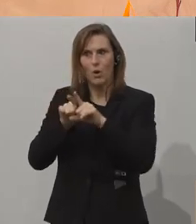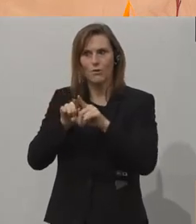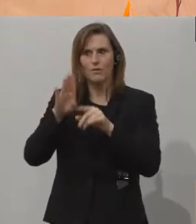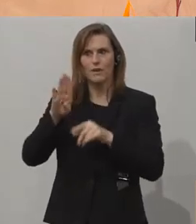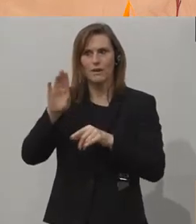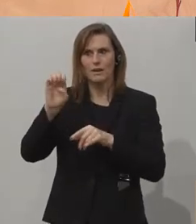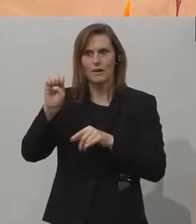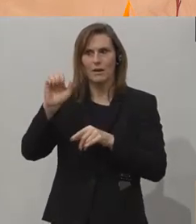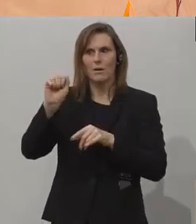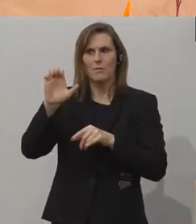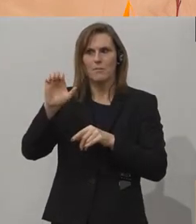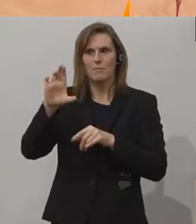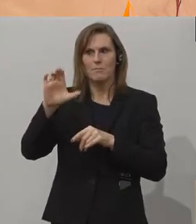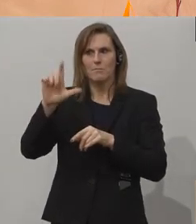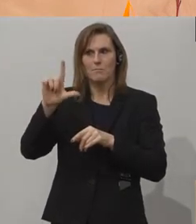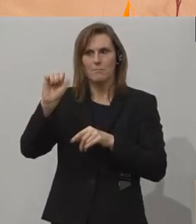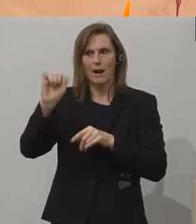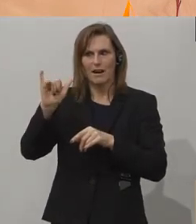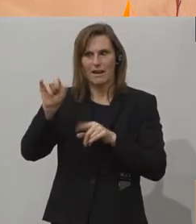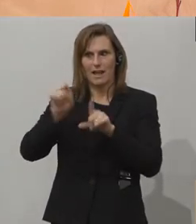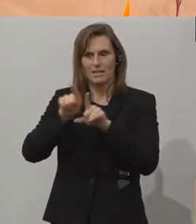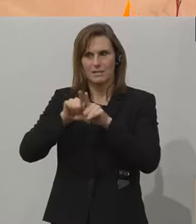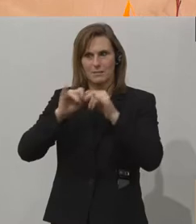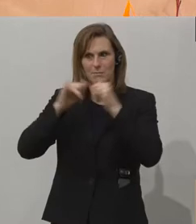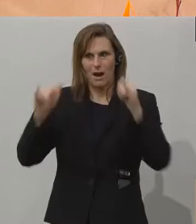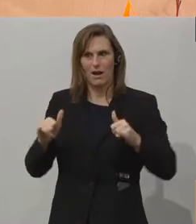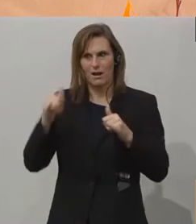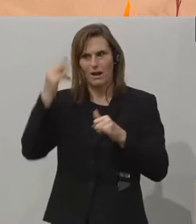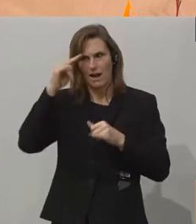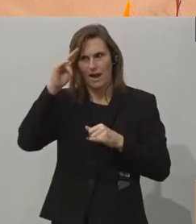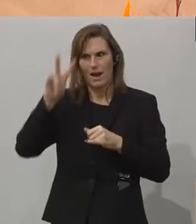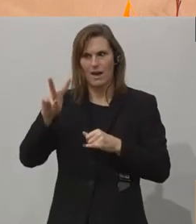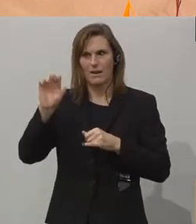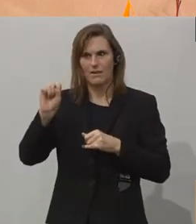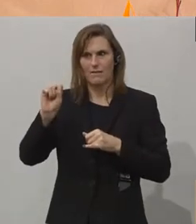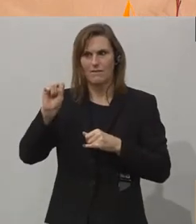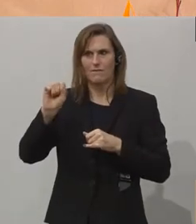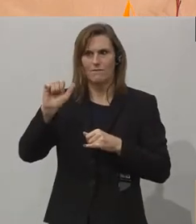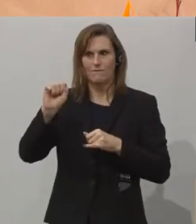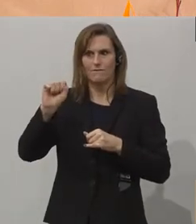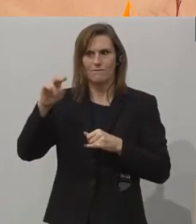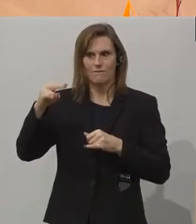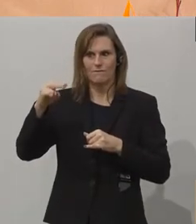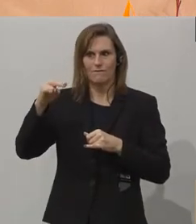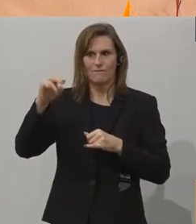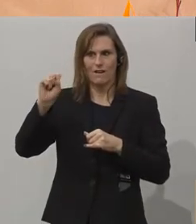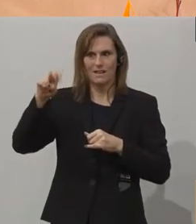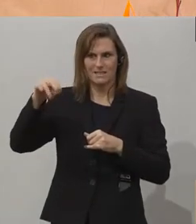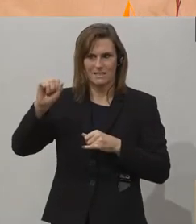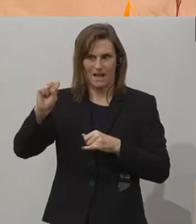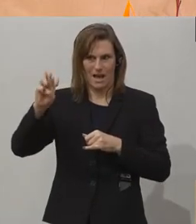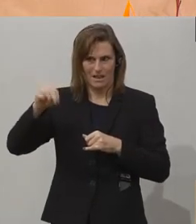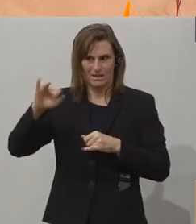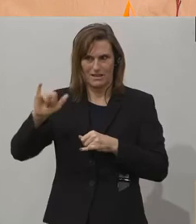Bank mit uns dabei haben werden, Ashok Vaswani. Welcome, herzlich willkommen, falls er uns schon im Livestream